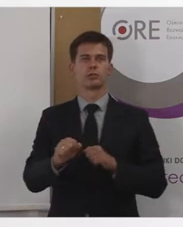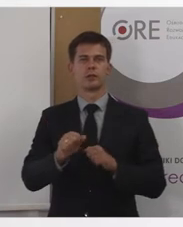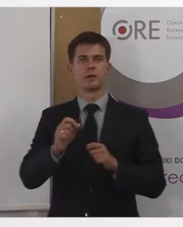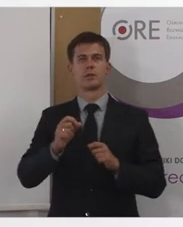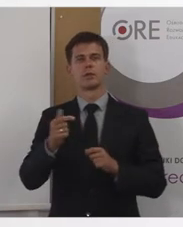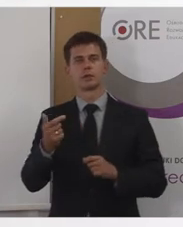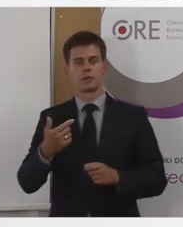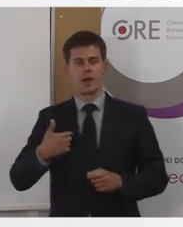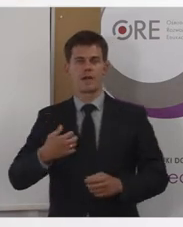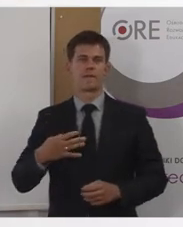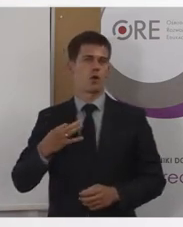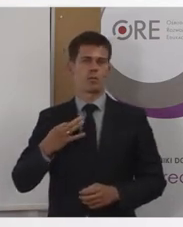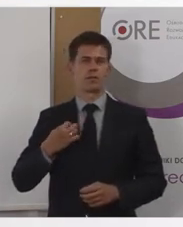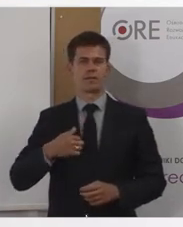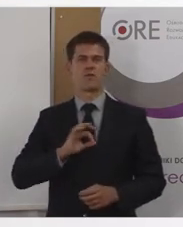zmniejszania tej czcionki.